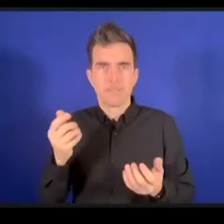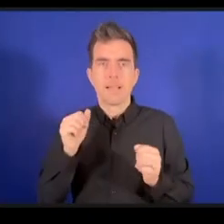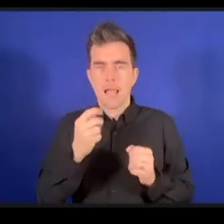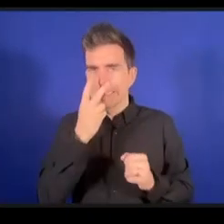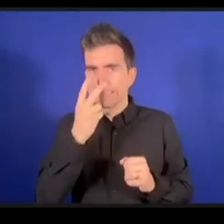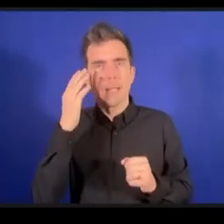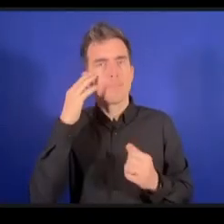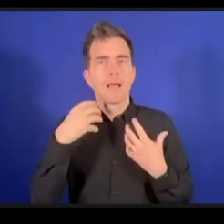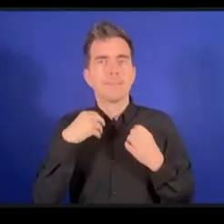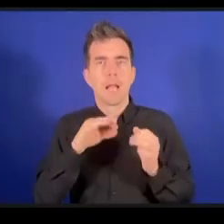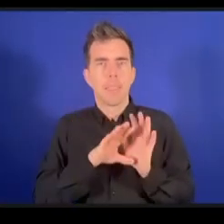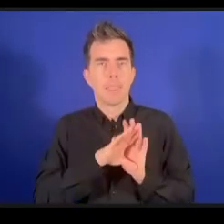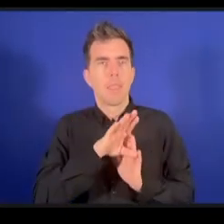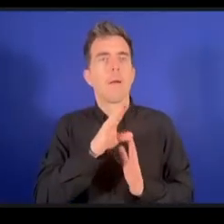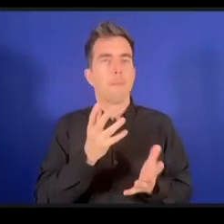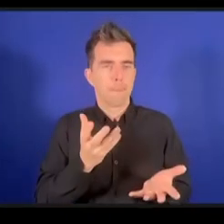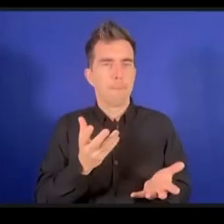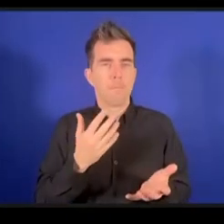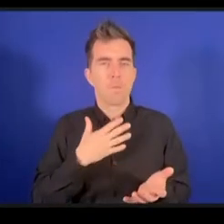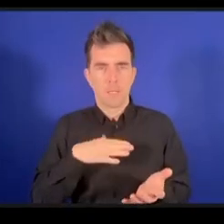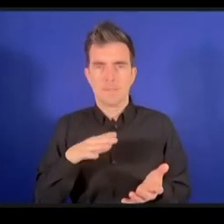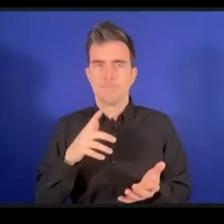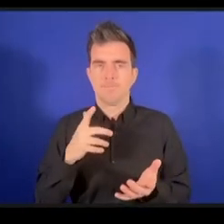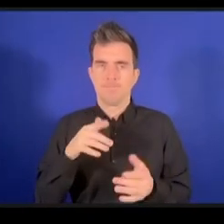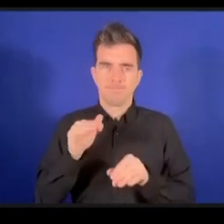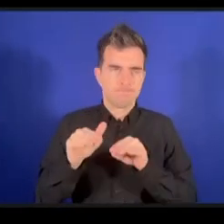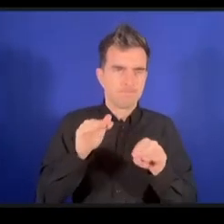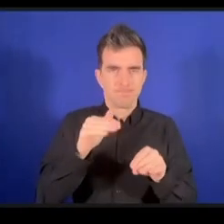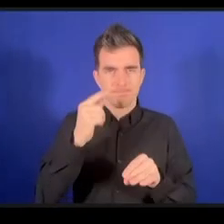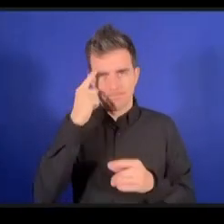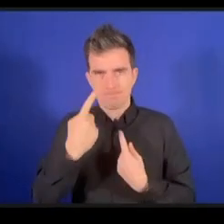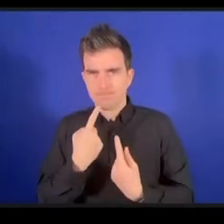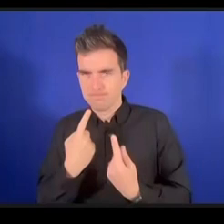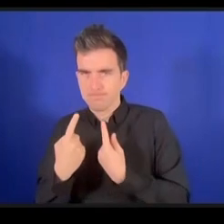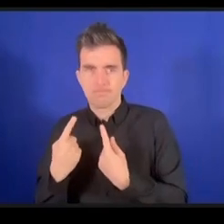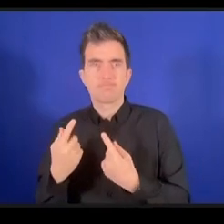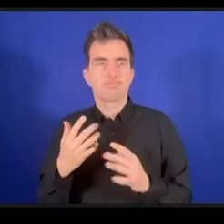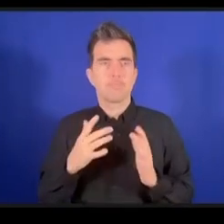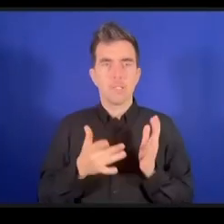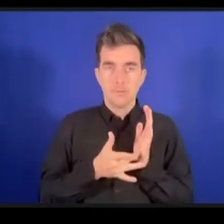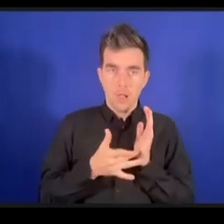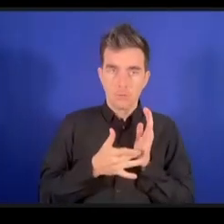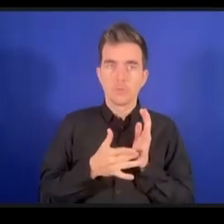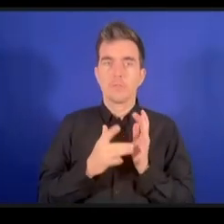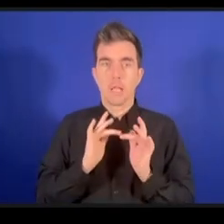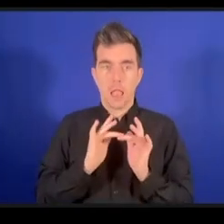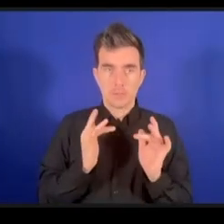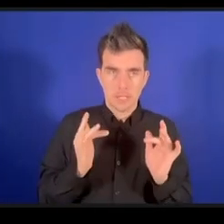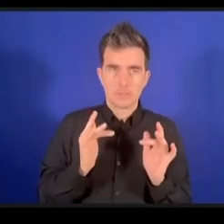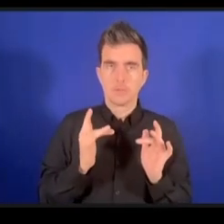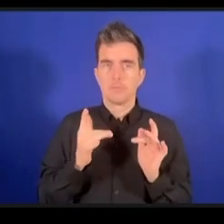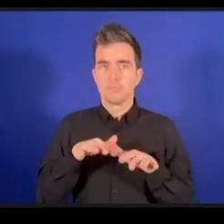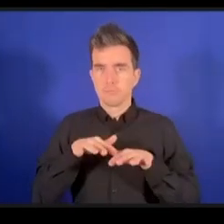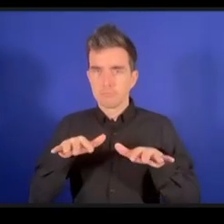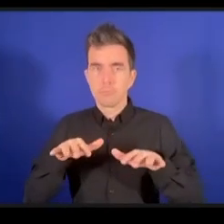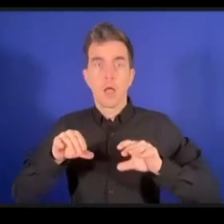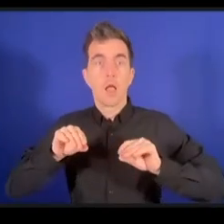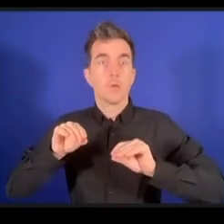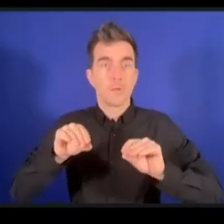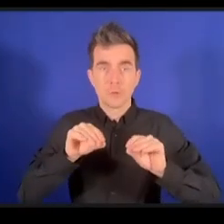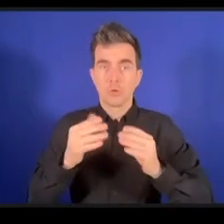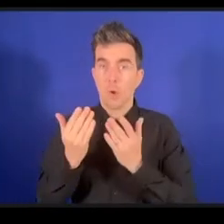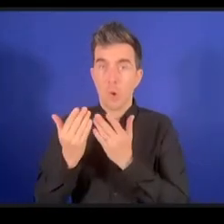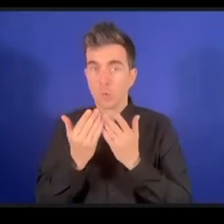نحن نحتاج إلى التكنولوجيا وخاصة الإنترنت من أجل أن نعد